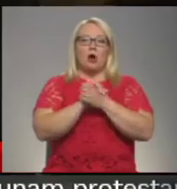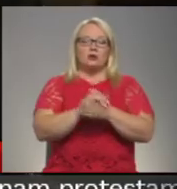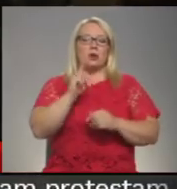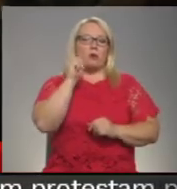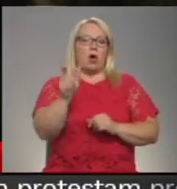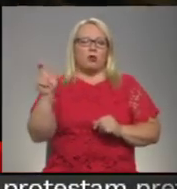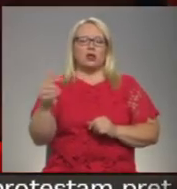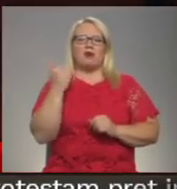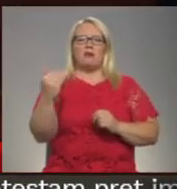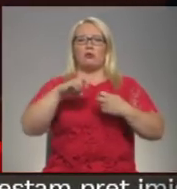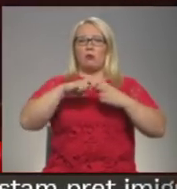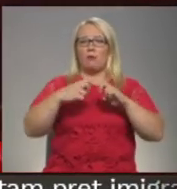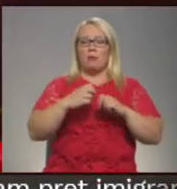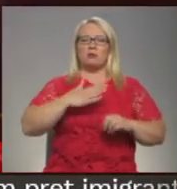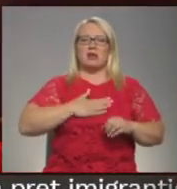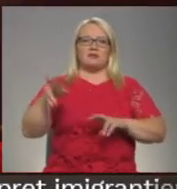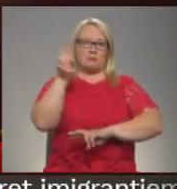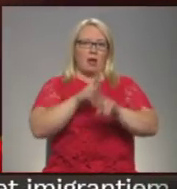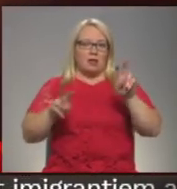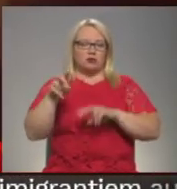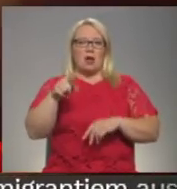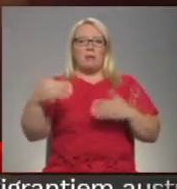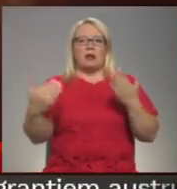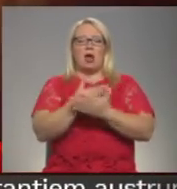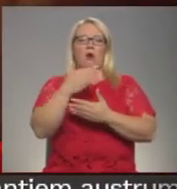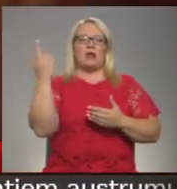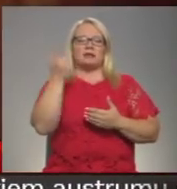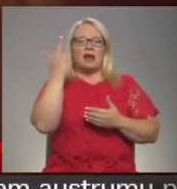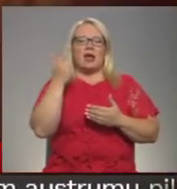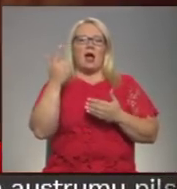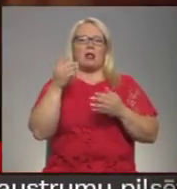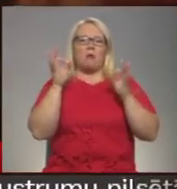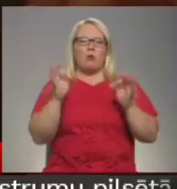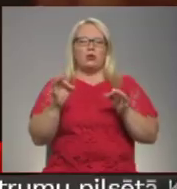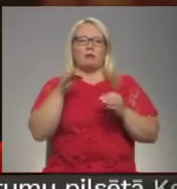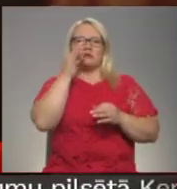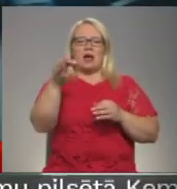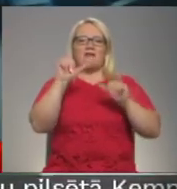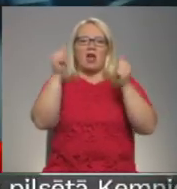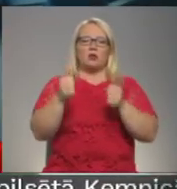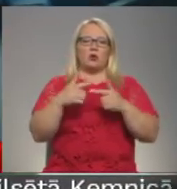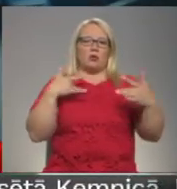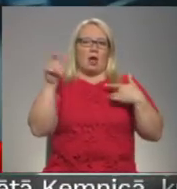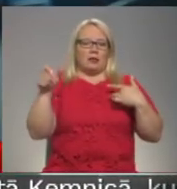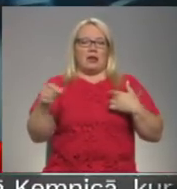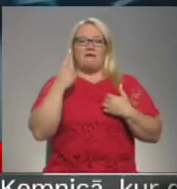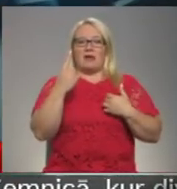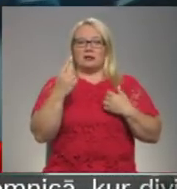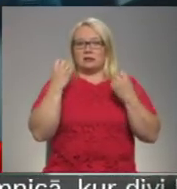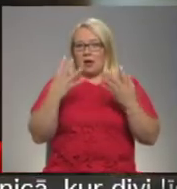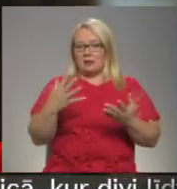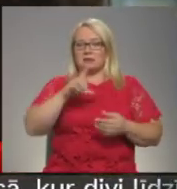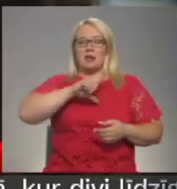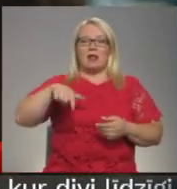jauniešiem, viņu problēmām un sevi smeklēšanu. Tā par jaunā seriāla būtību sakatā veidotāju naktieri. Viens ir skaidrs –